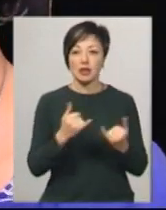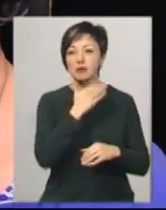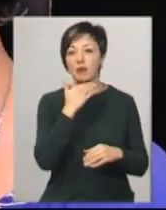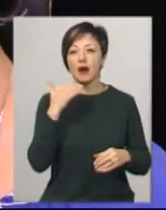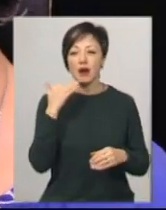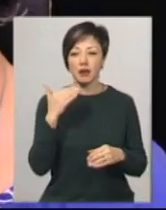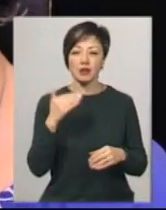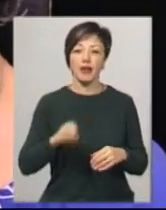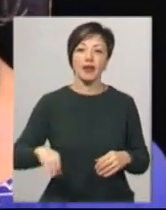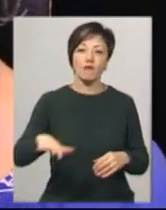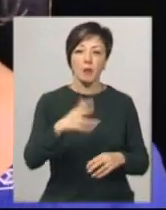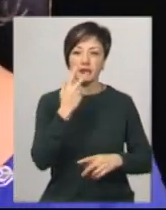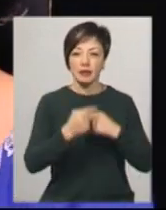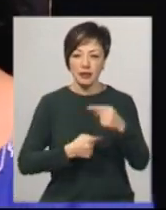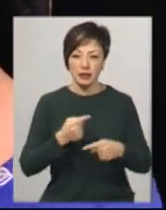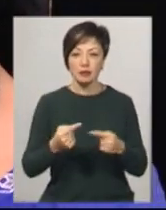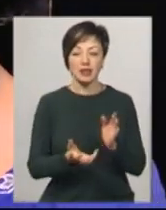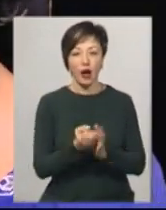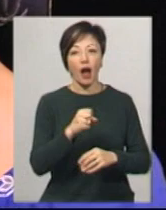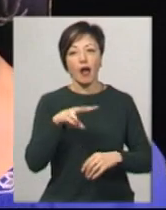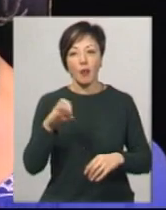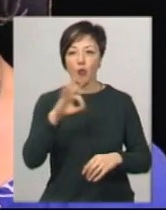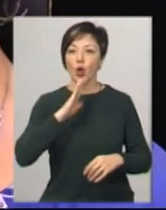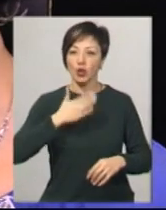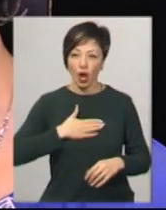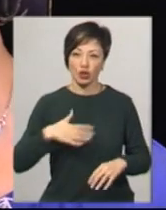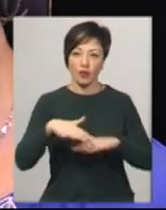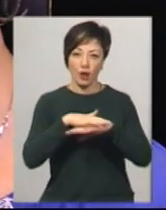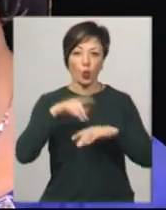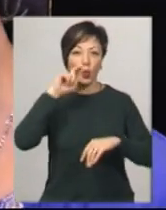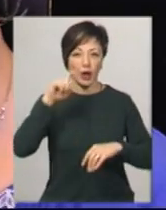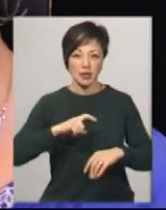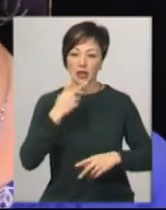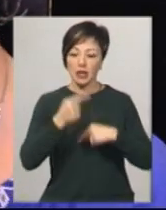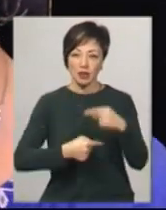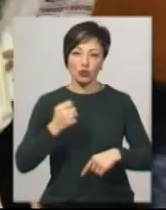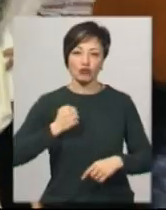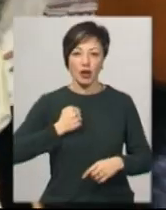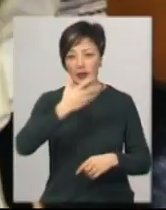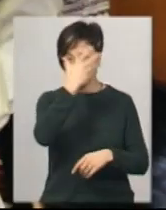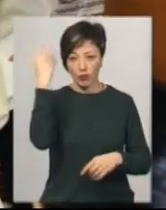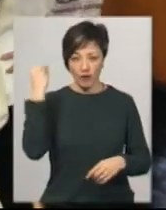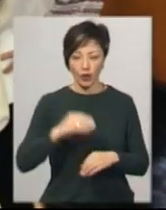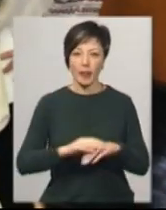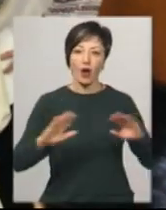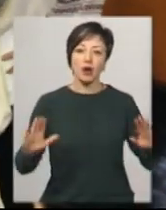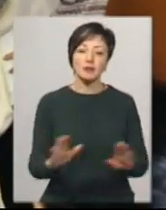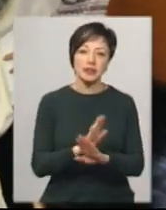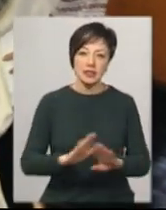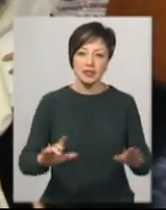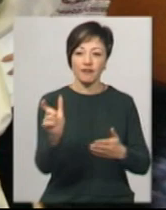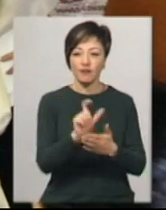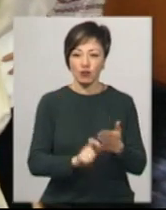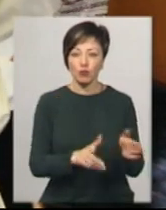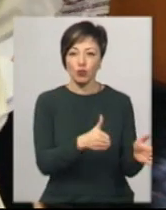європейських традицій вони підтримують, а про наші, українські, вони, на жаль, забувають». Щедрівки, колядки, пісні та